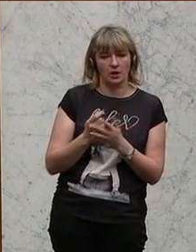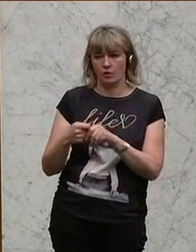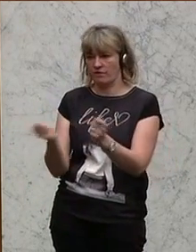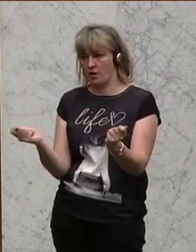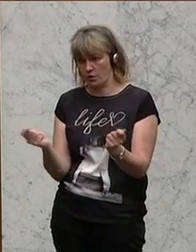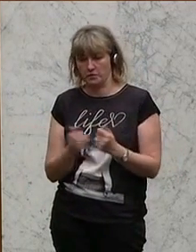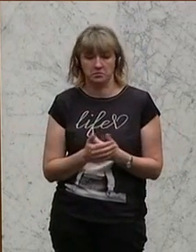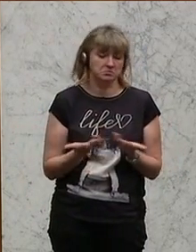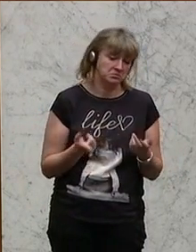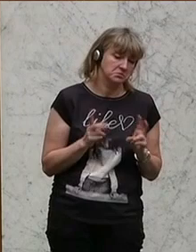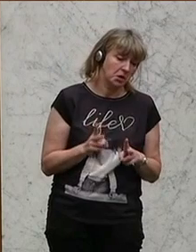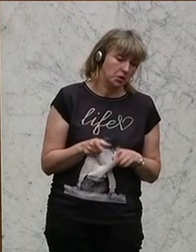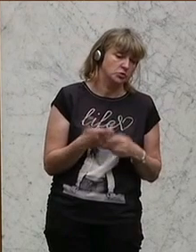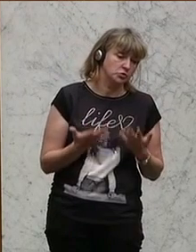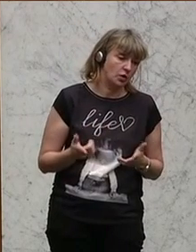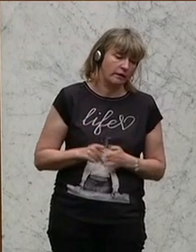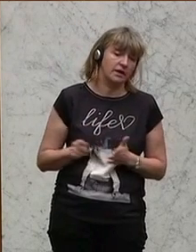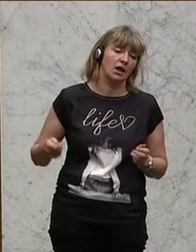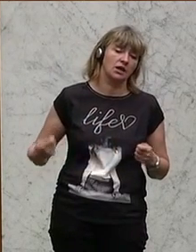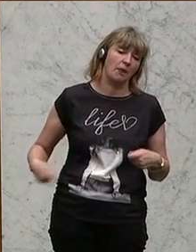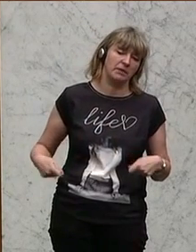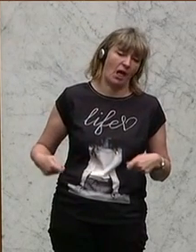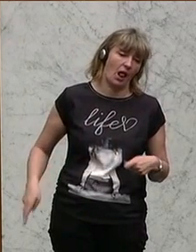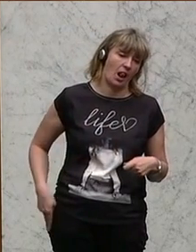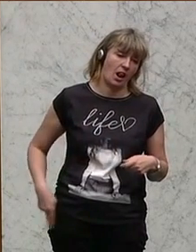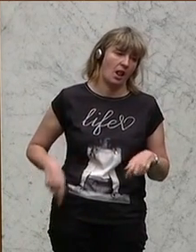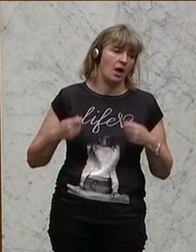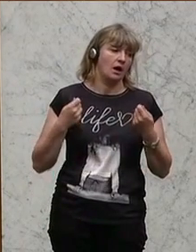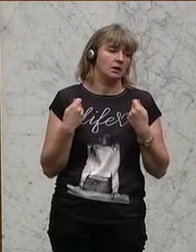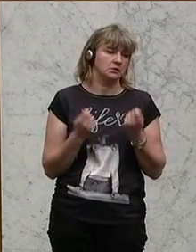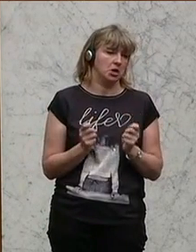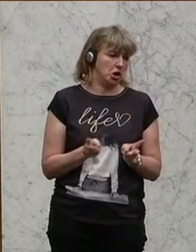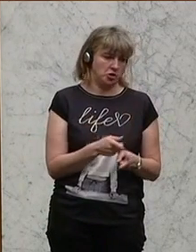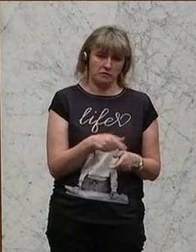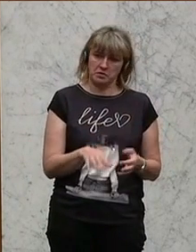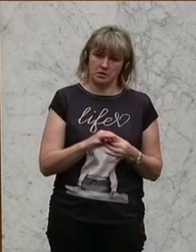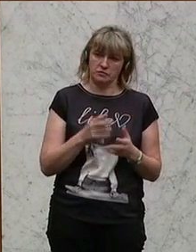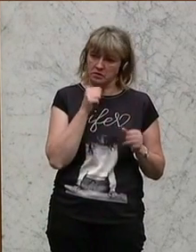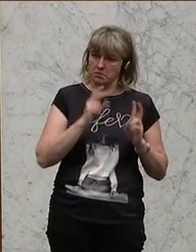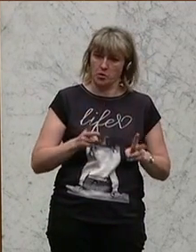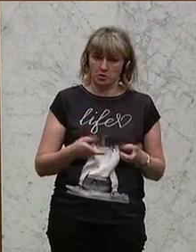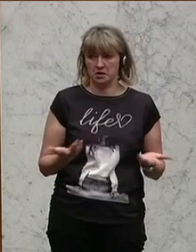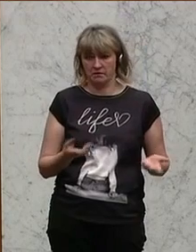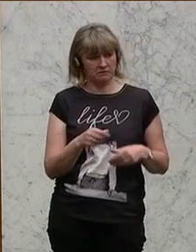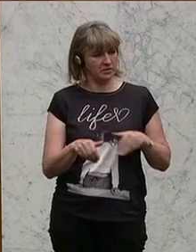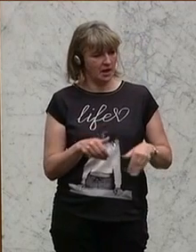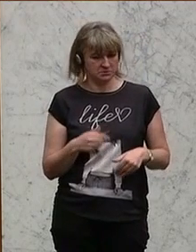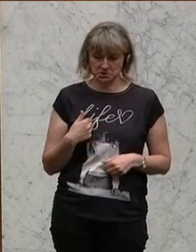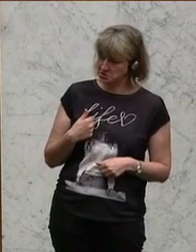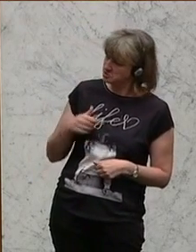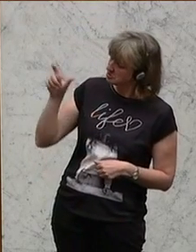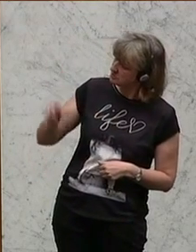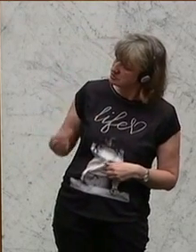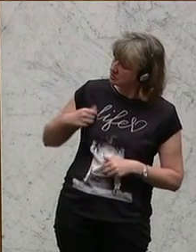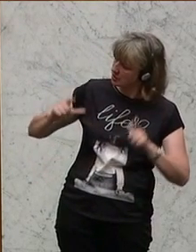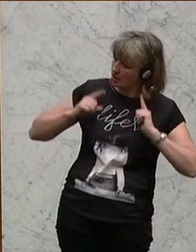Möglichkeiten sind bei einer Kapitalgesellschaft nicht gegeben. Von einem Finanzminister würde ich mir eigentlich